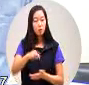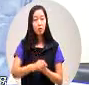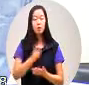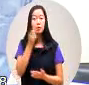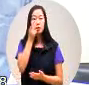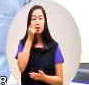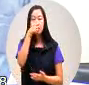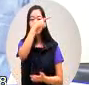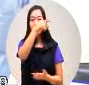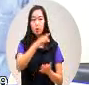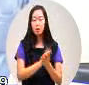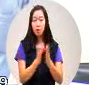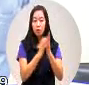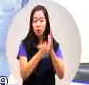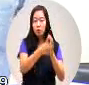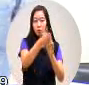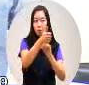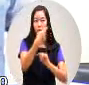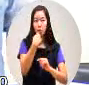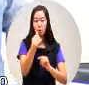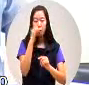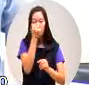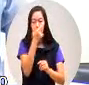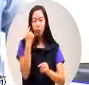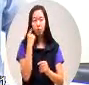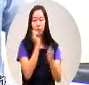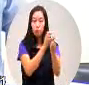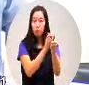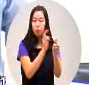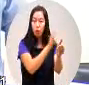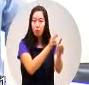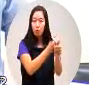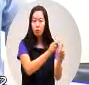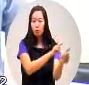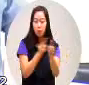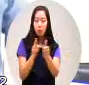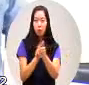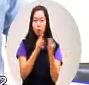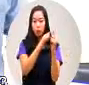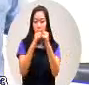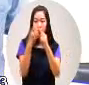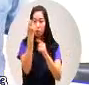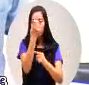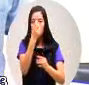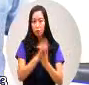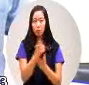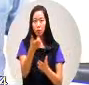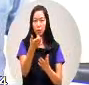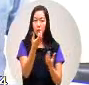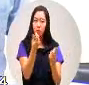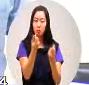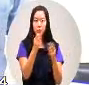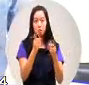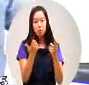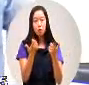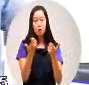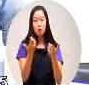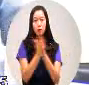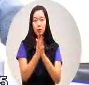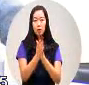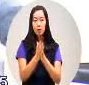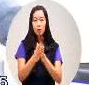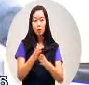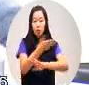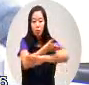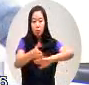南南水局呢我特别要求他会开了好几次加加减减的做提防的大概有五